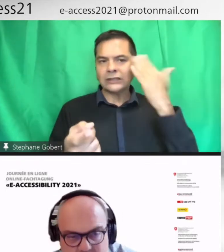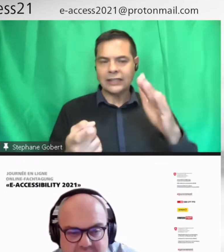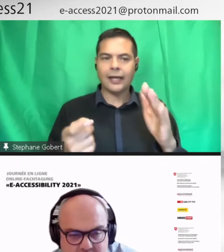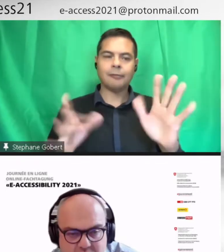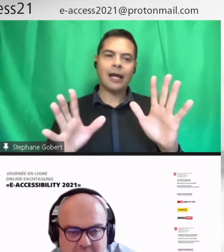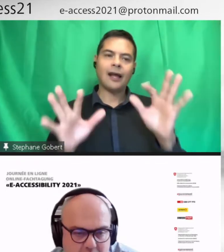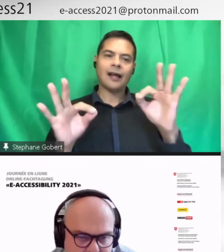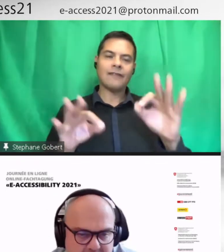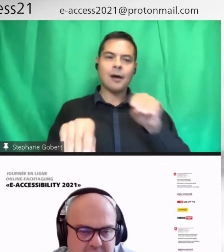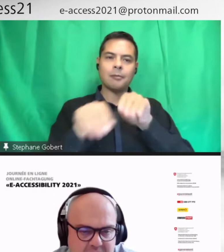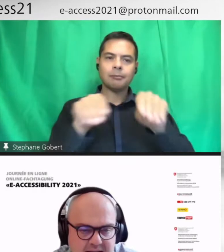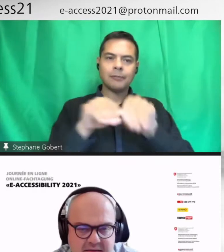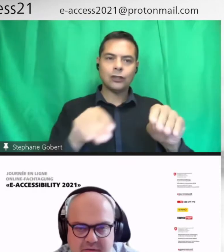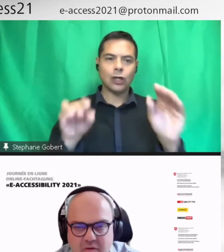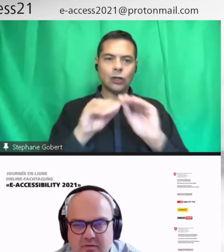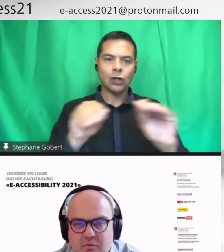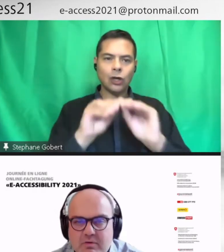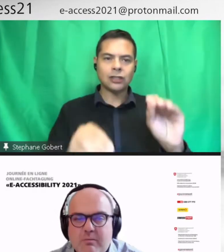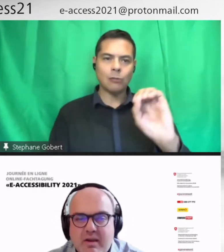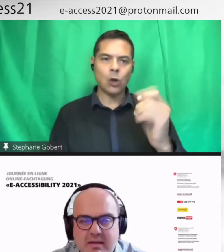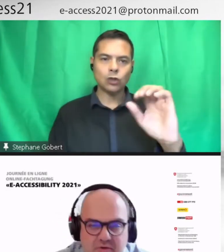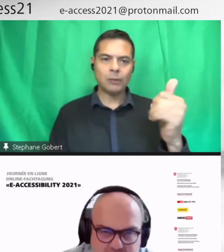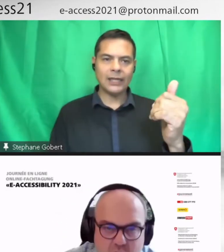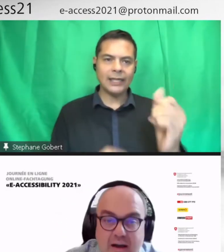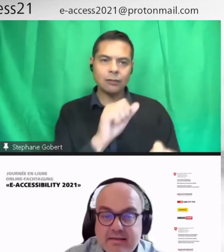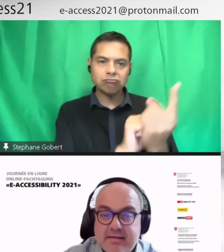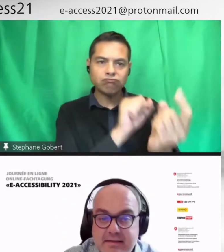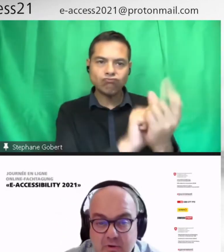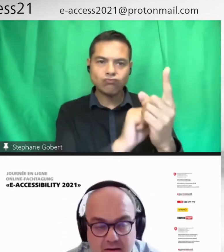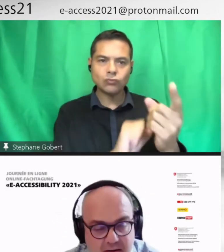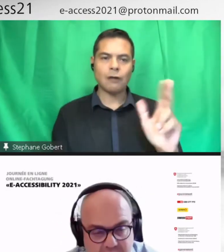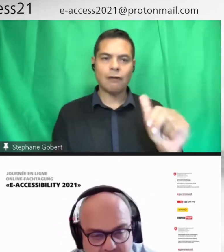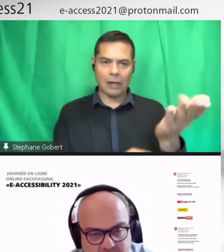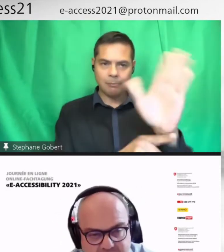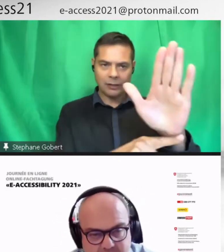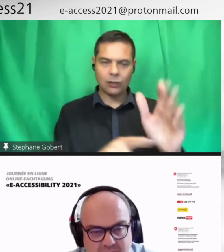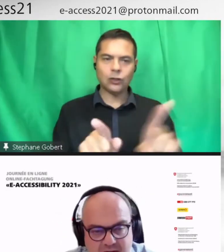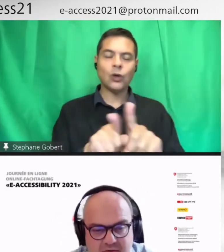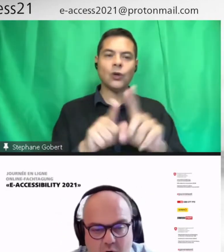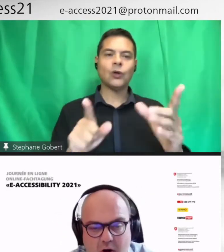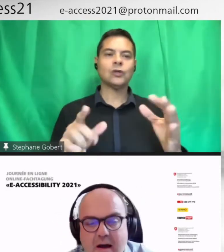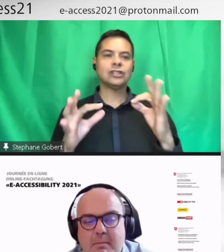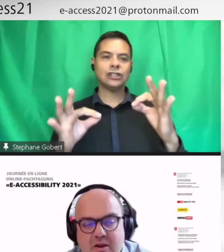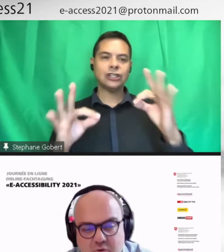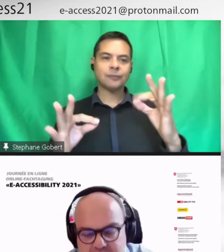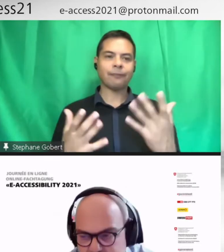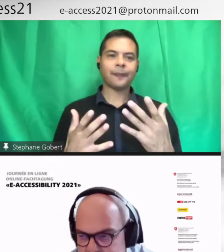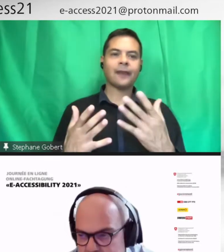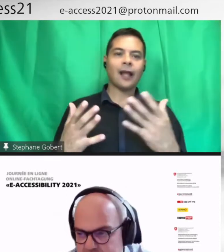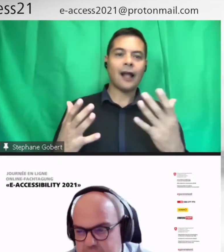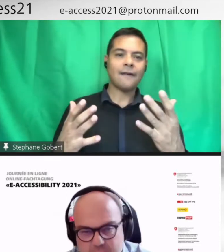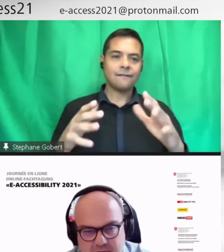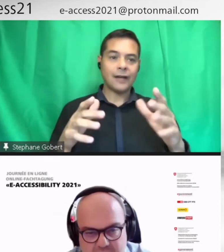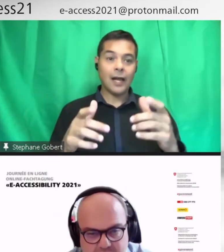Et puis, on va discuter, on va regarder qu'est-ce qui se fait au niveau des moyens d'enseignement accessibles, qui soient accessibles, effectivement, à la majorité des